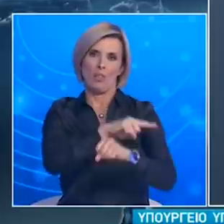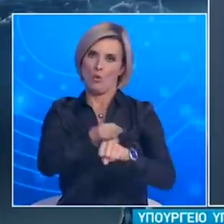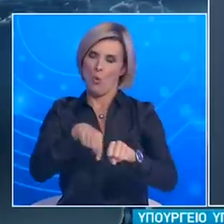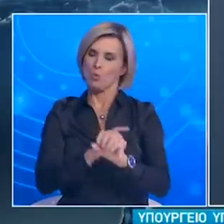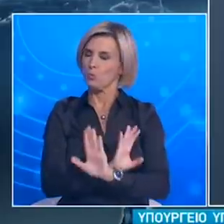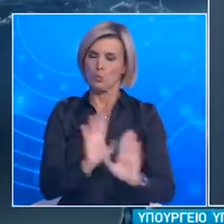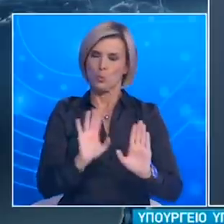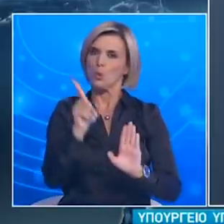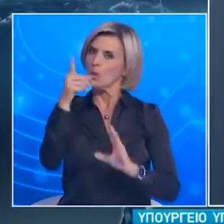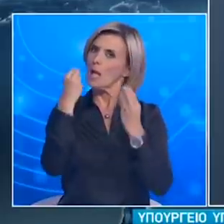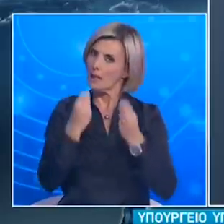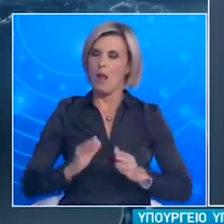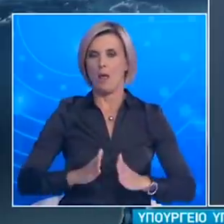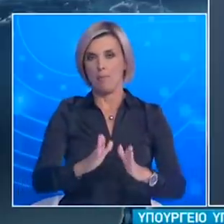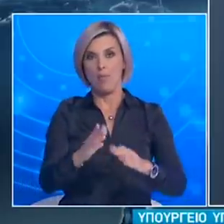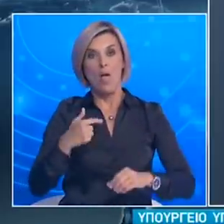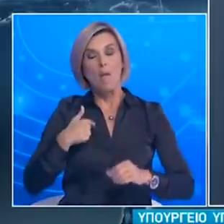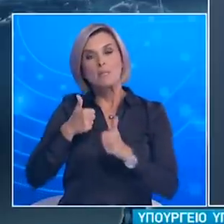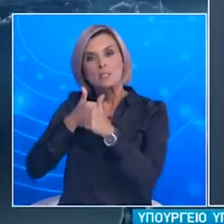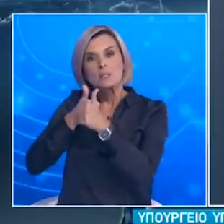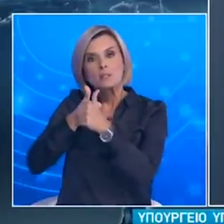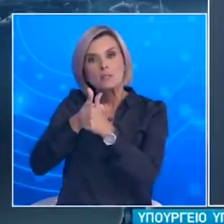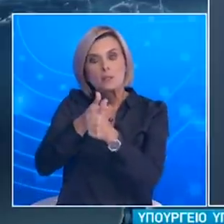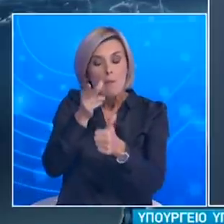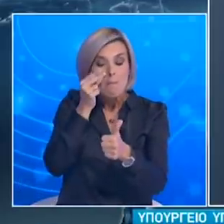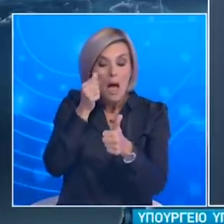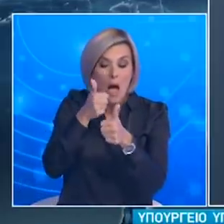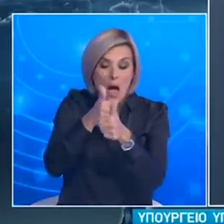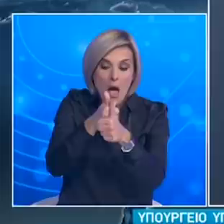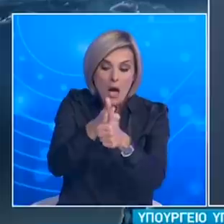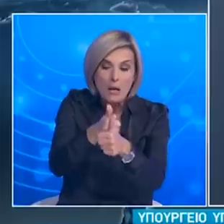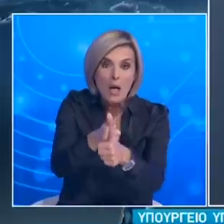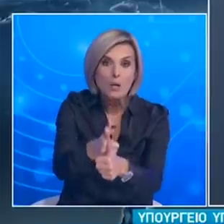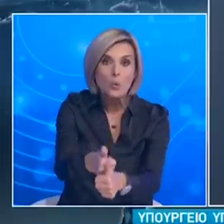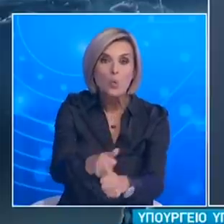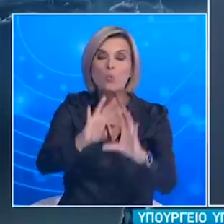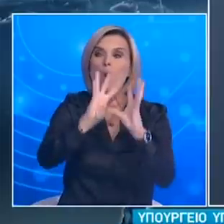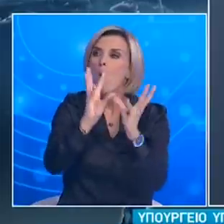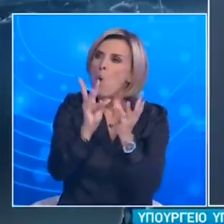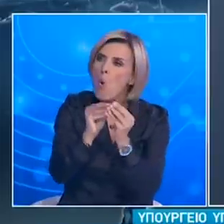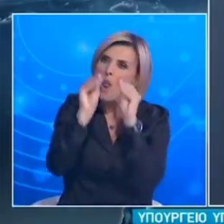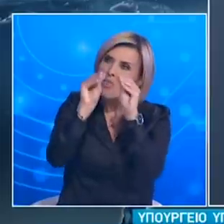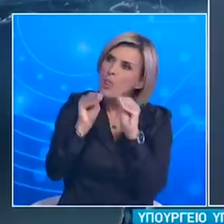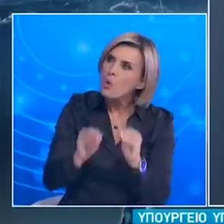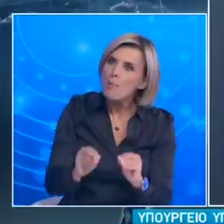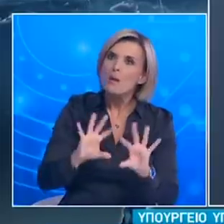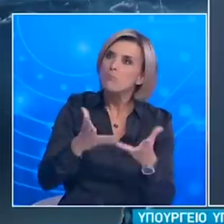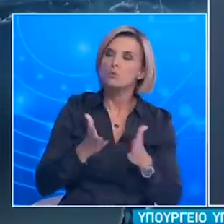συνεχίζουμε να παρακολουθούμε τα επιδημιολογικά δεδομένα και να προσαρμόζουμε ανάλογα τη στρατηγική μας όπως κάνουμε για όλες τις χώρες.